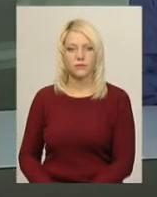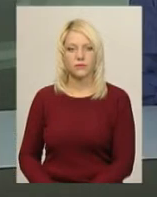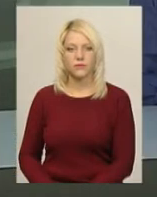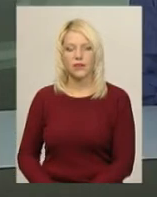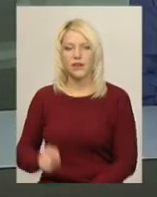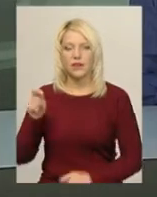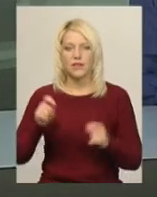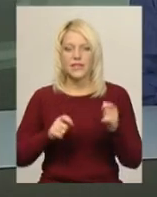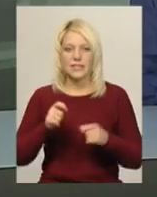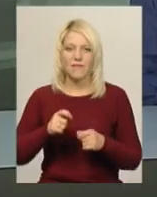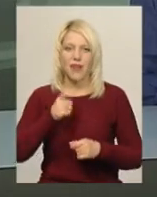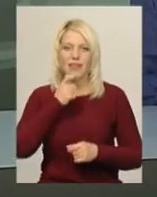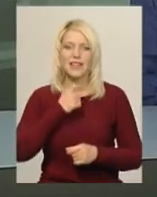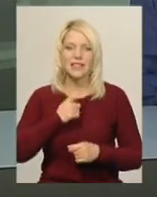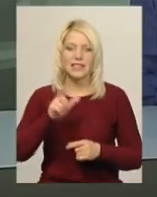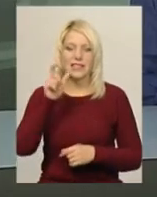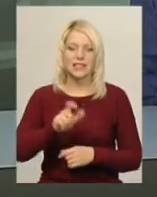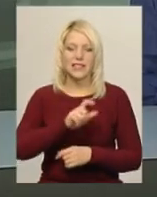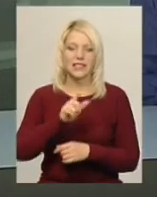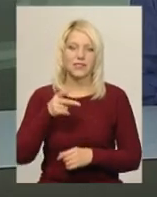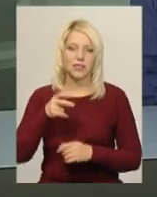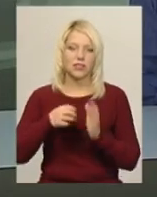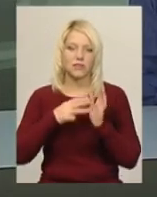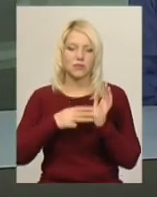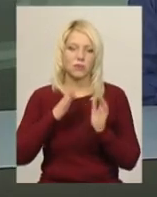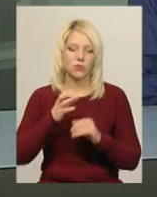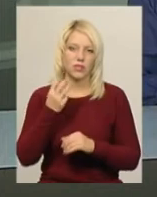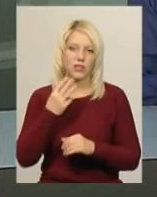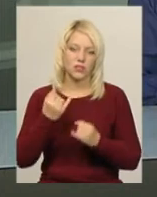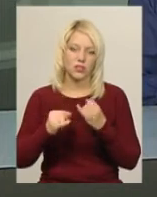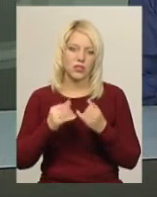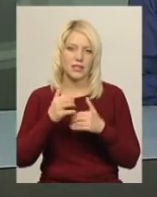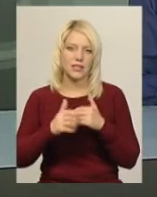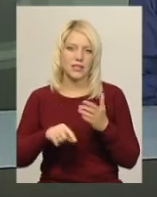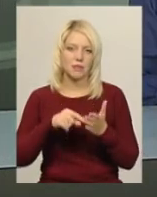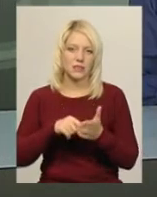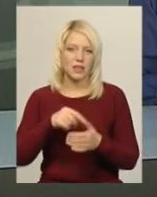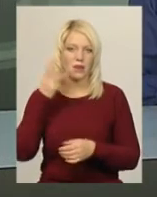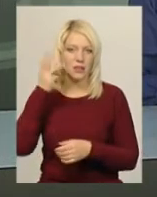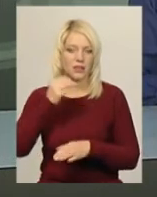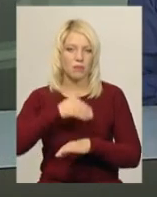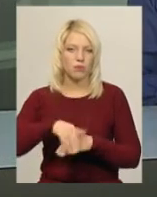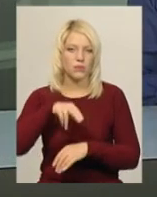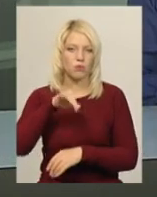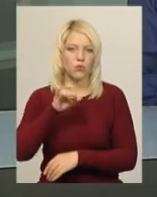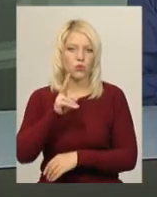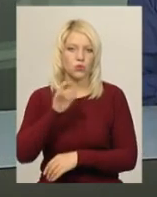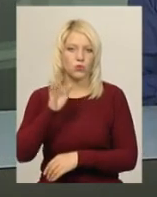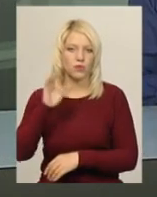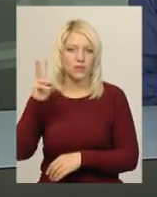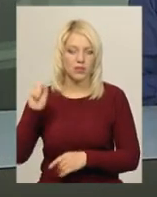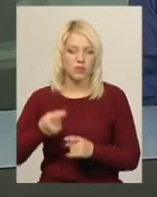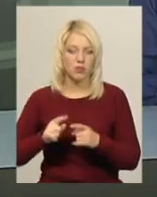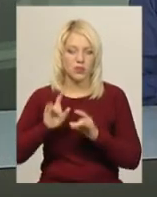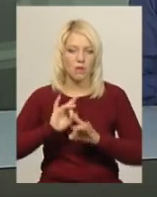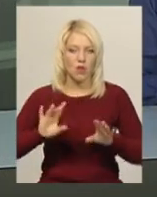Фестиваль «Лицарський хрест-2018» відбудеться 13 жовтня в середмісті Хмельницького на вулиці Проскурівській. Про це повідомив